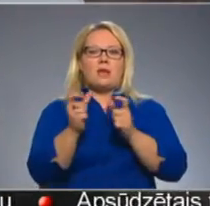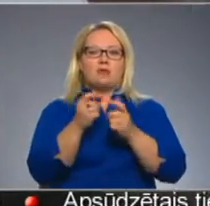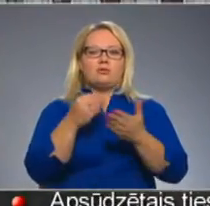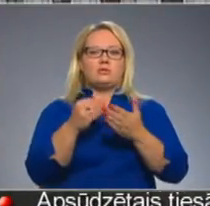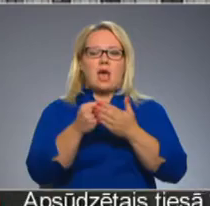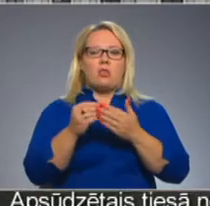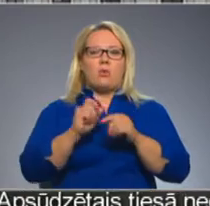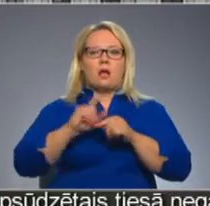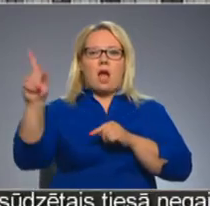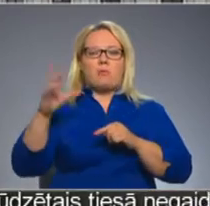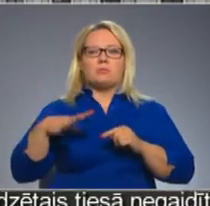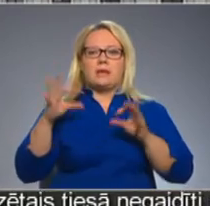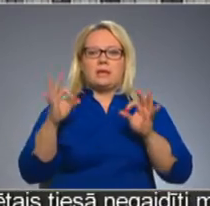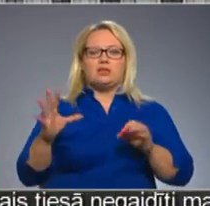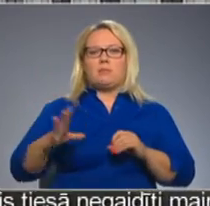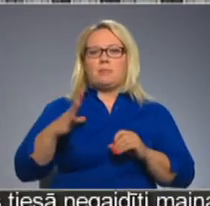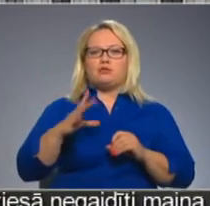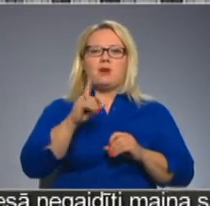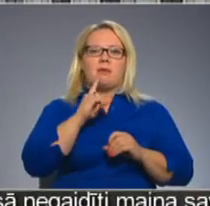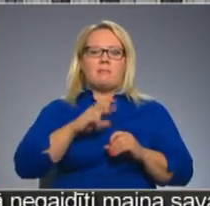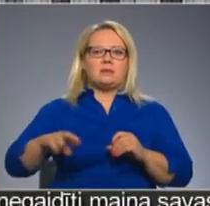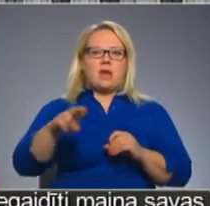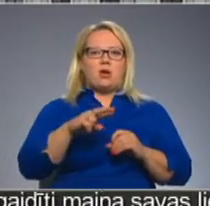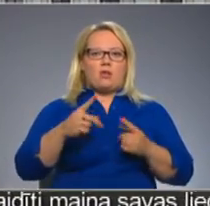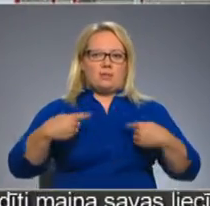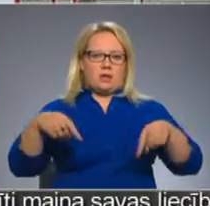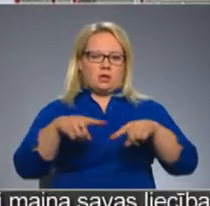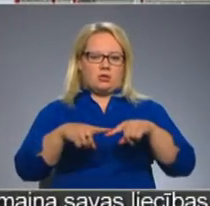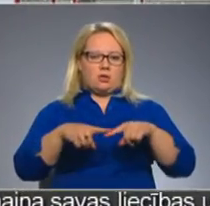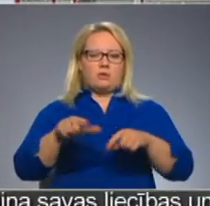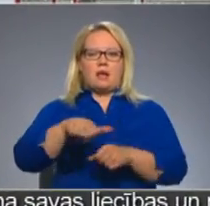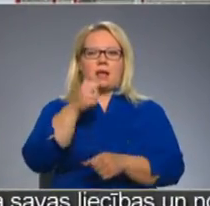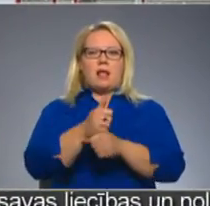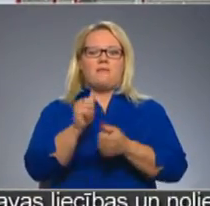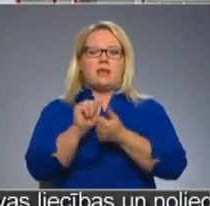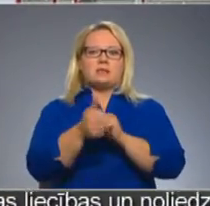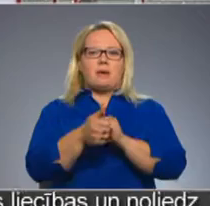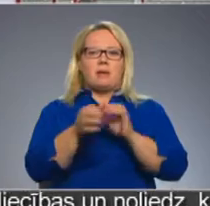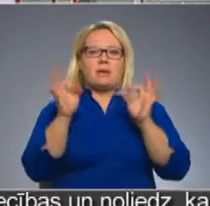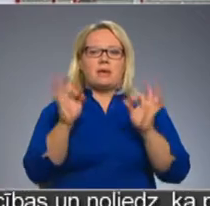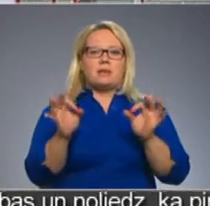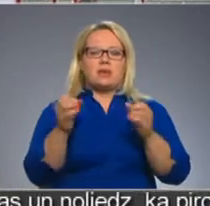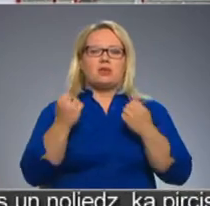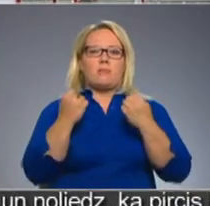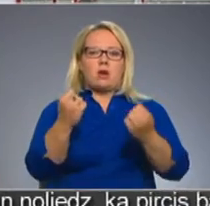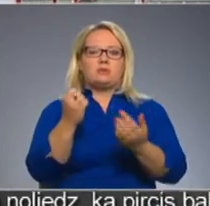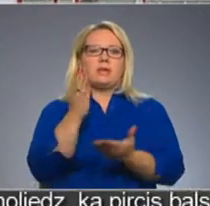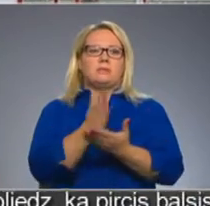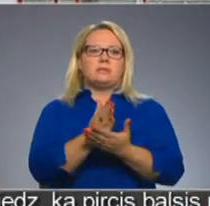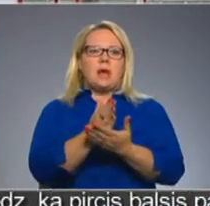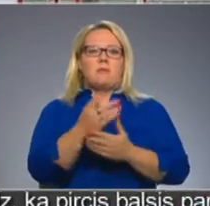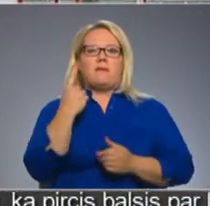kāpums sagaidams tieši bijušā Liepājas rajona teritorijā. Galvenās pārmaiņas ir tieši braucieniem starp